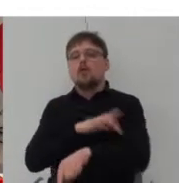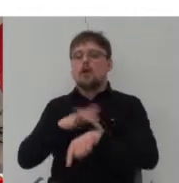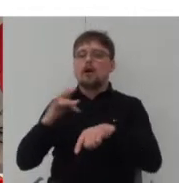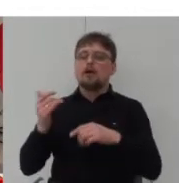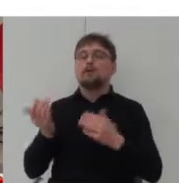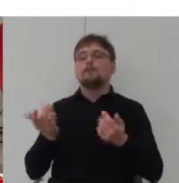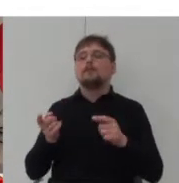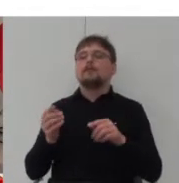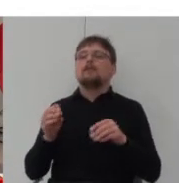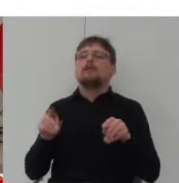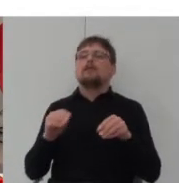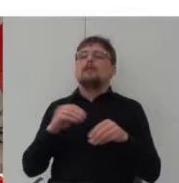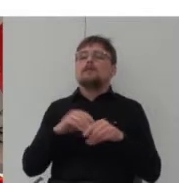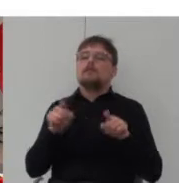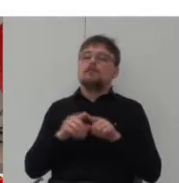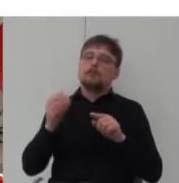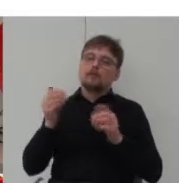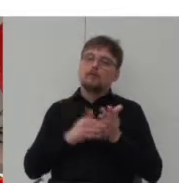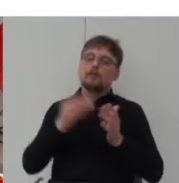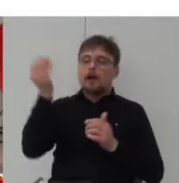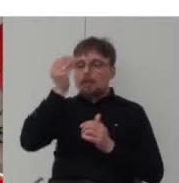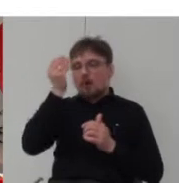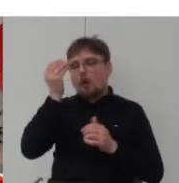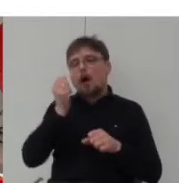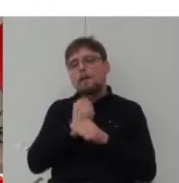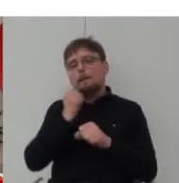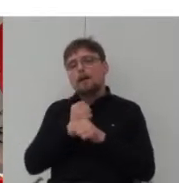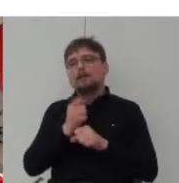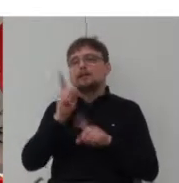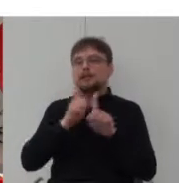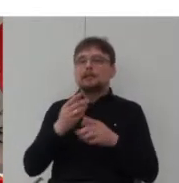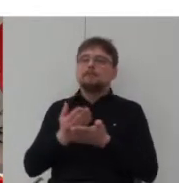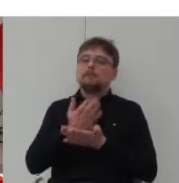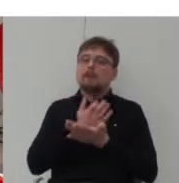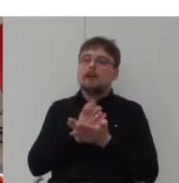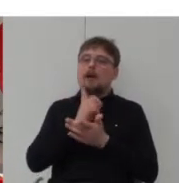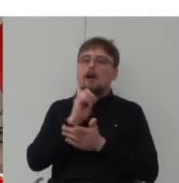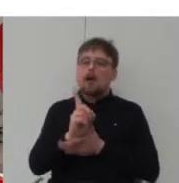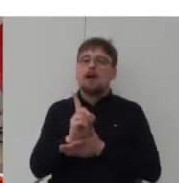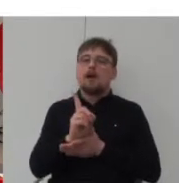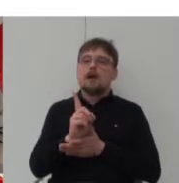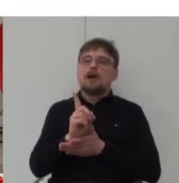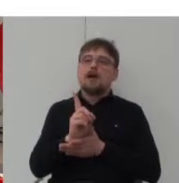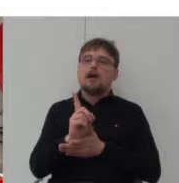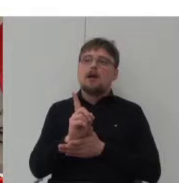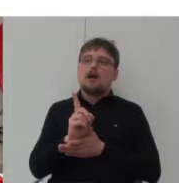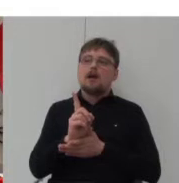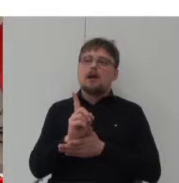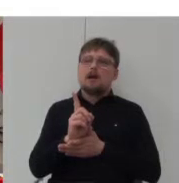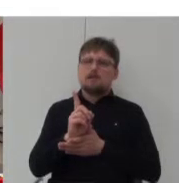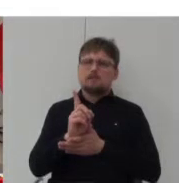z nauką i pracą na pełny etat czasem z pieniędzmi ale to tylko jeśli chodzi o podwyższanie pewnego standardu